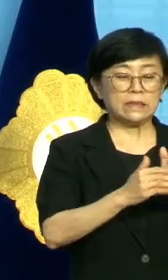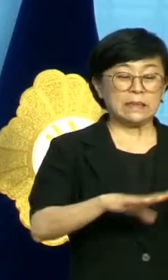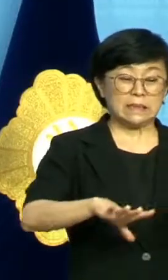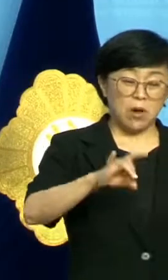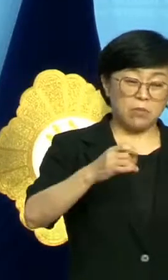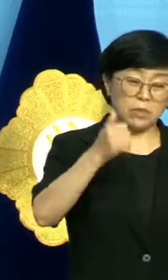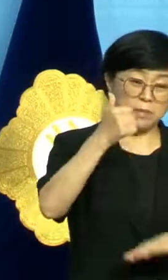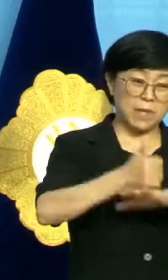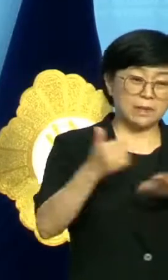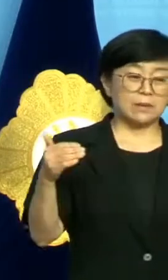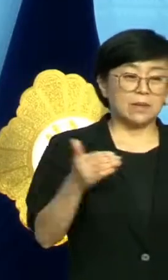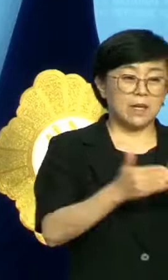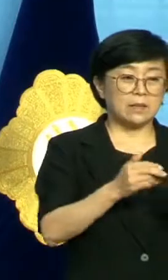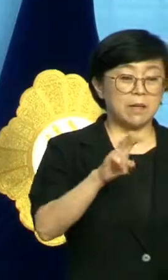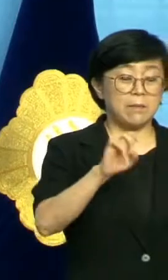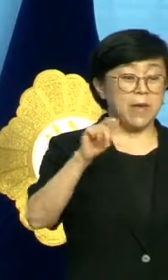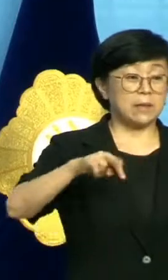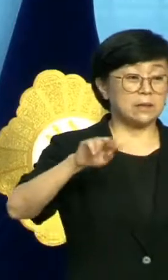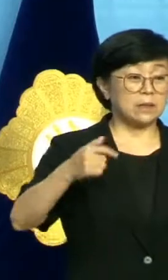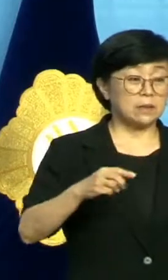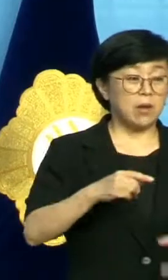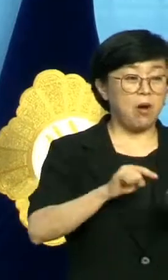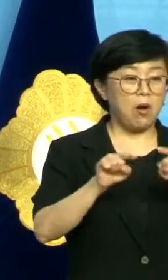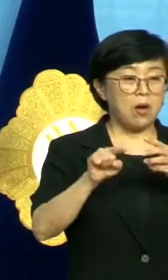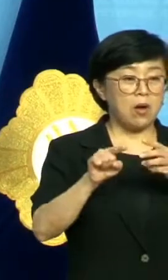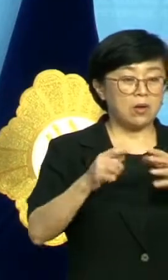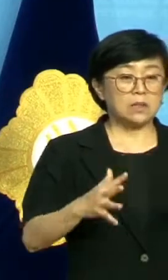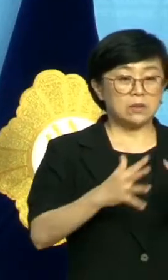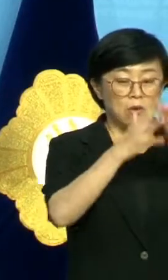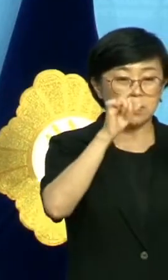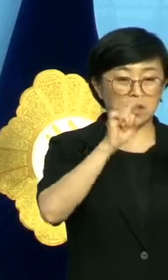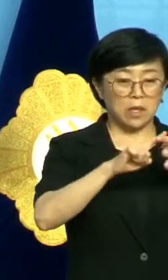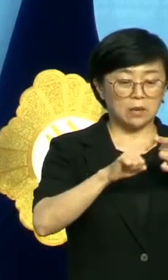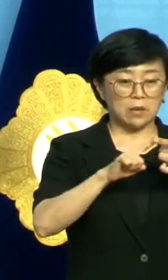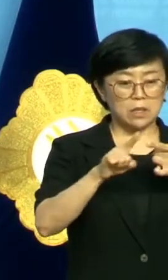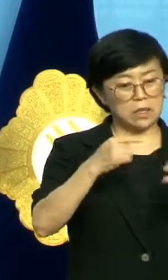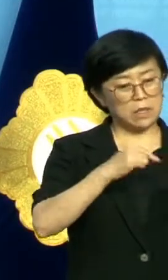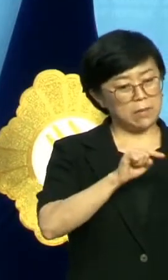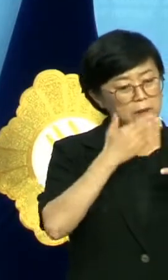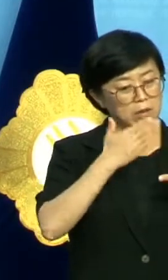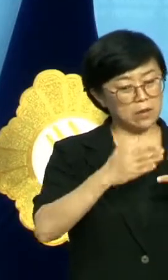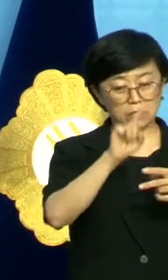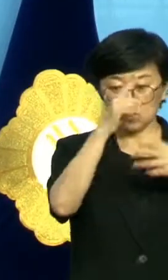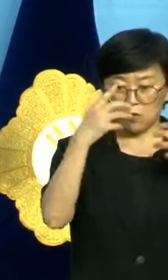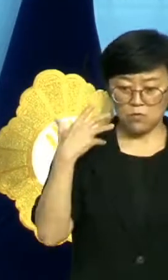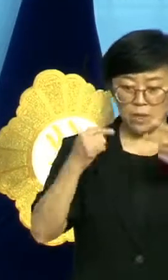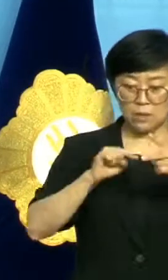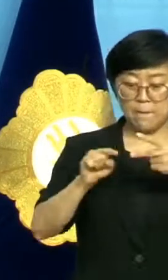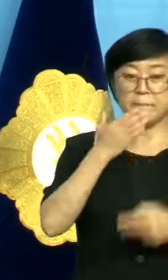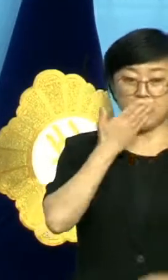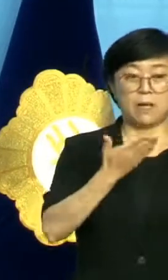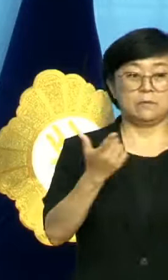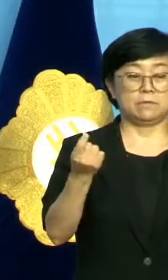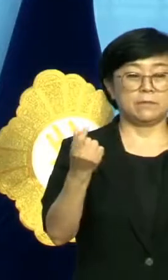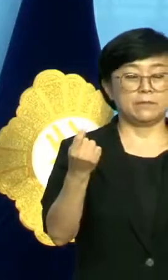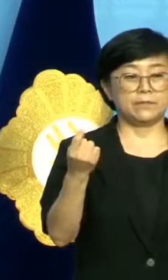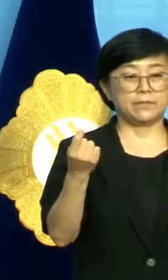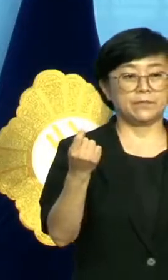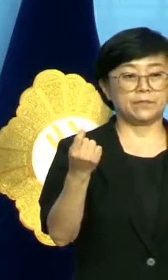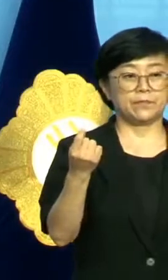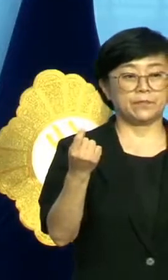맥스터 증설이라는 내용을 이해한다면 그간 정부의 행동을 충분히 이해할 만한 것이었습니다.